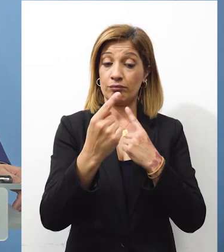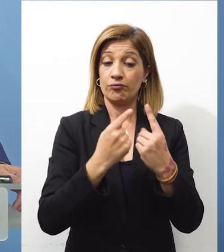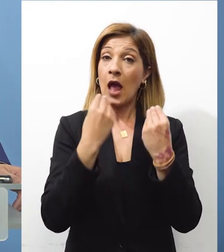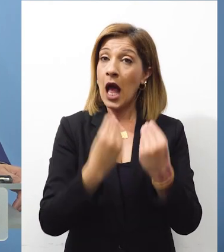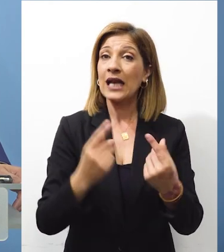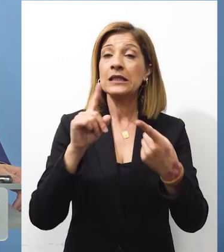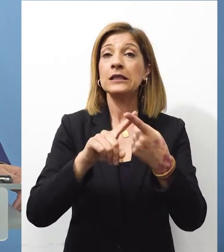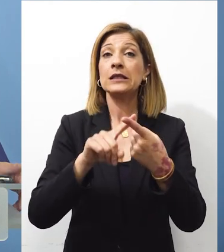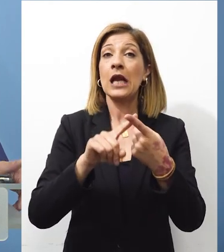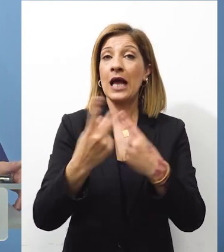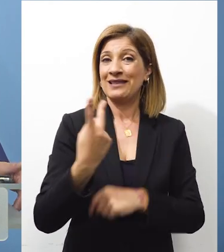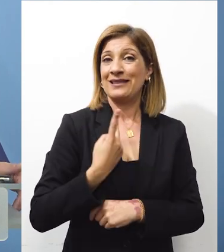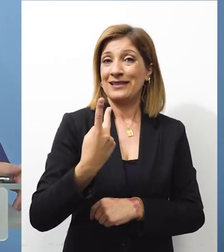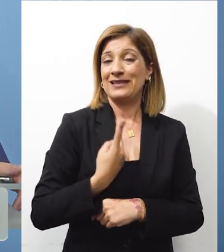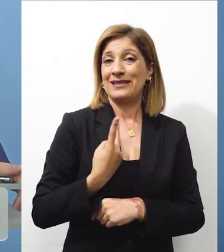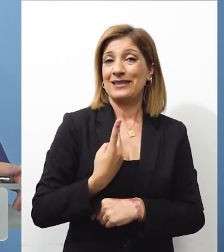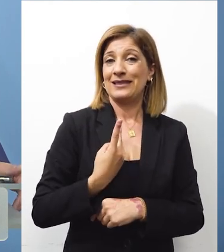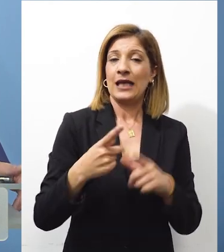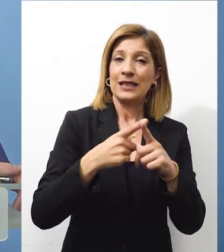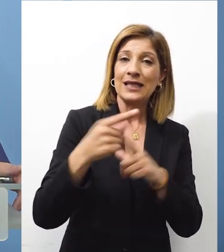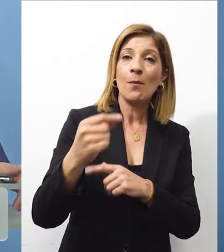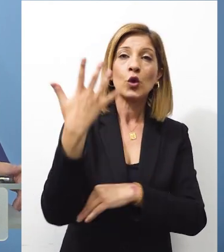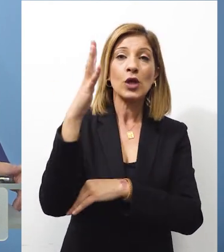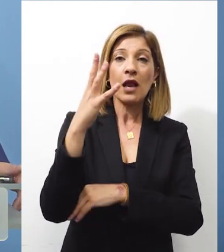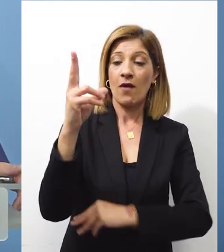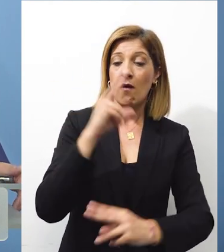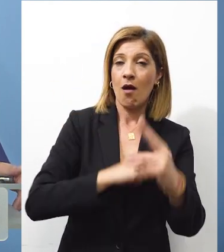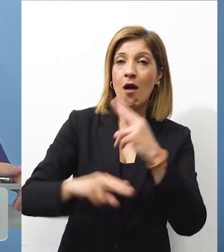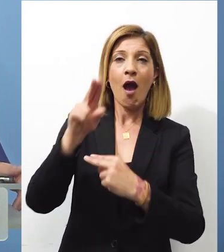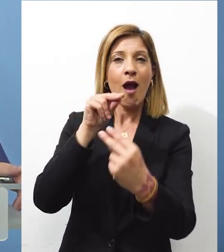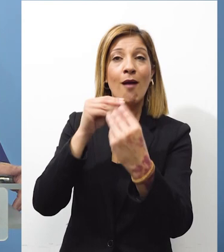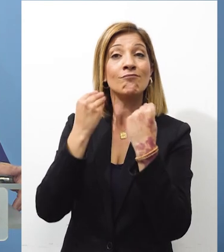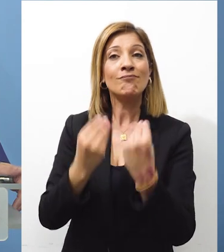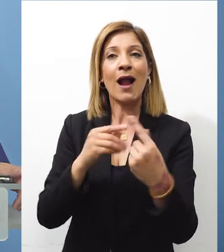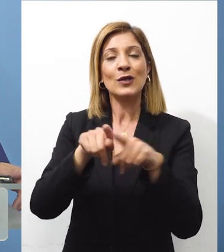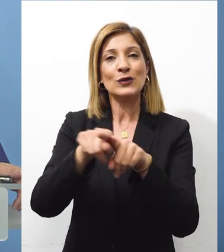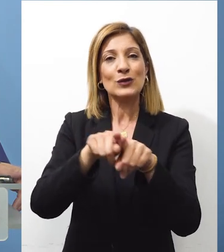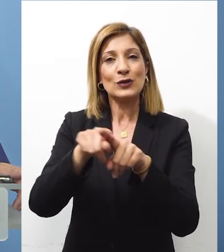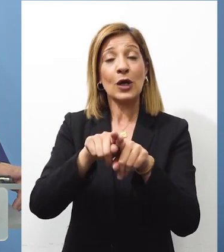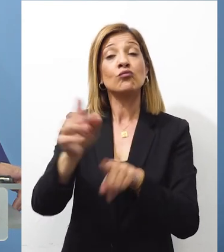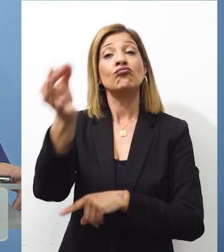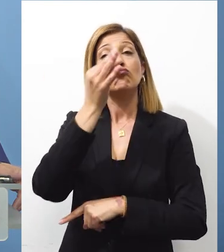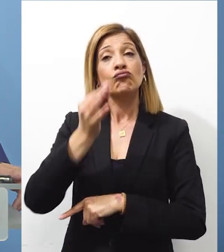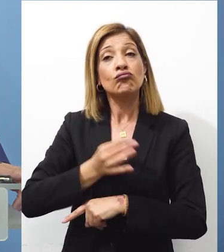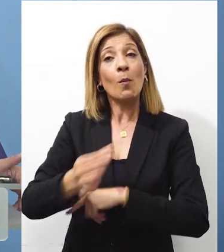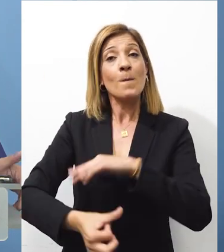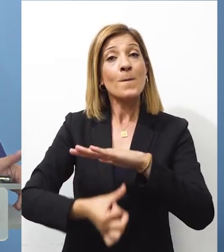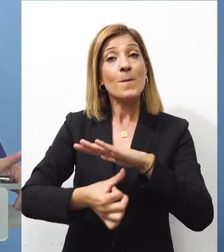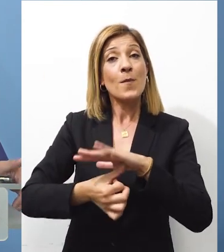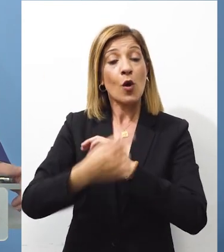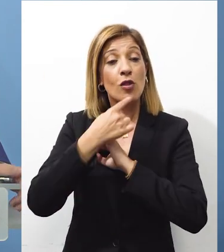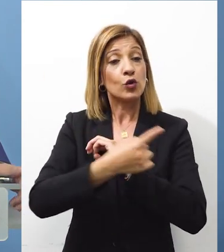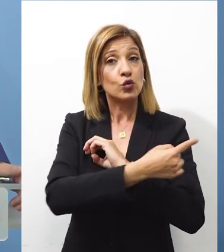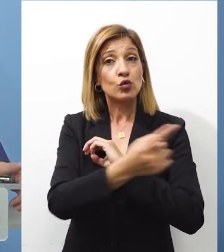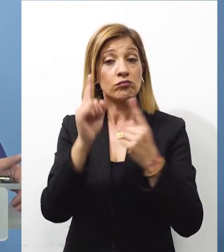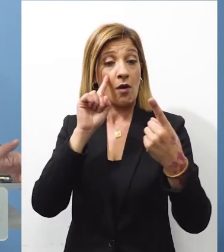συνάντηση. Οφείλουμε να το πούμε ότι οι συναντήσεις πραγματοποιήθηκαν σε ένα εξαιρετικό κλίμα. Αυτό το οποίο έχει μεταφέρει ο πρόεδρος της Δημοκρατίας μετά